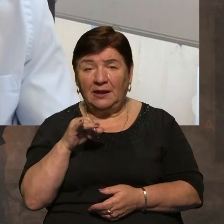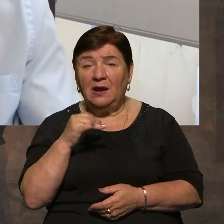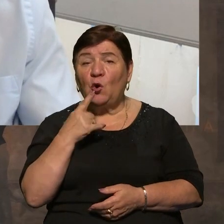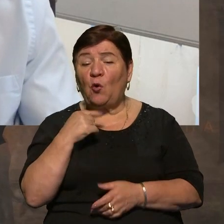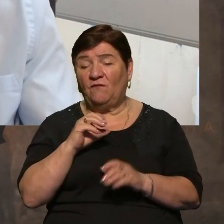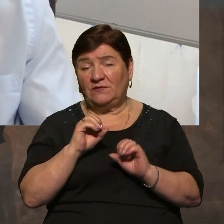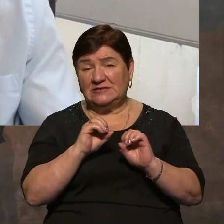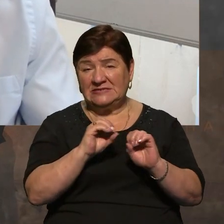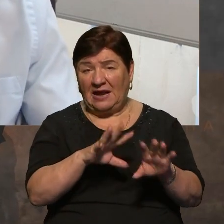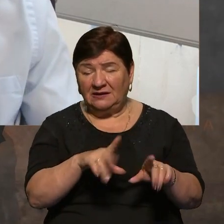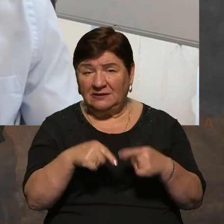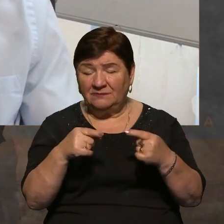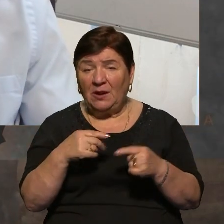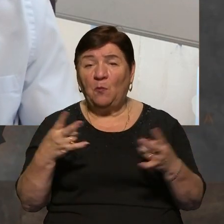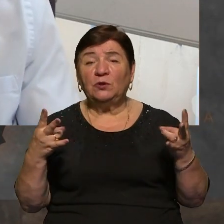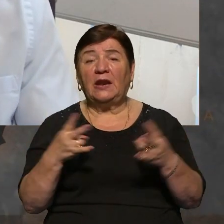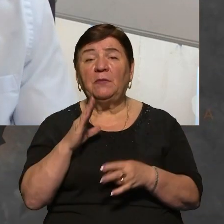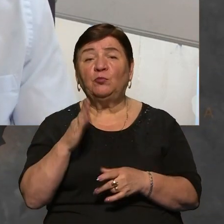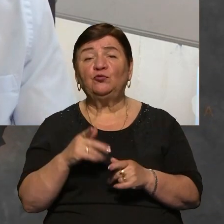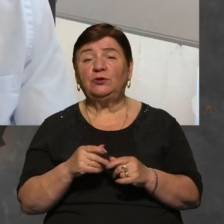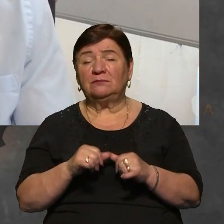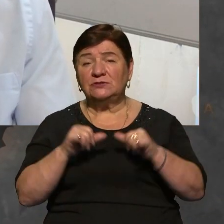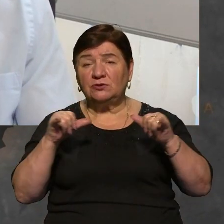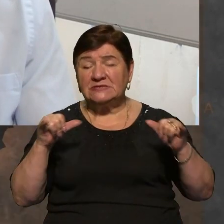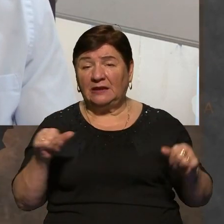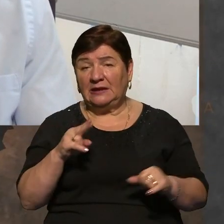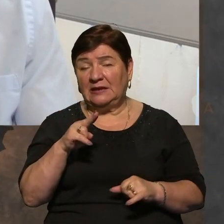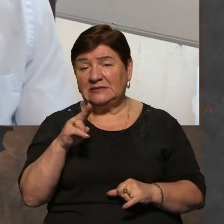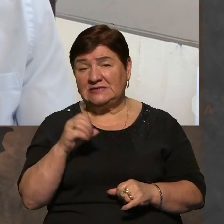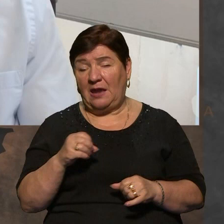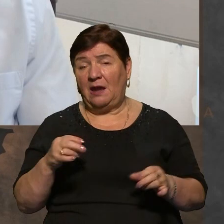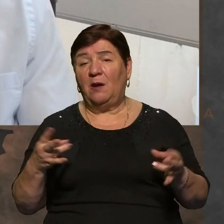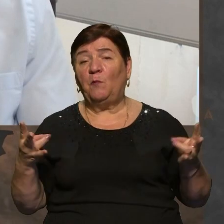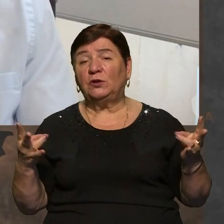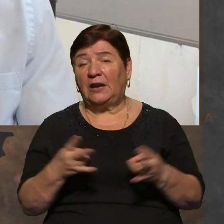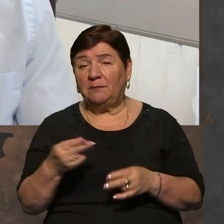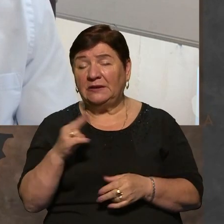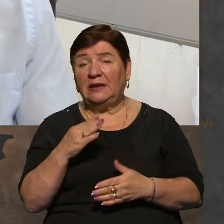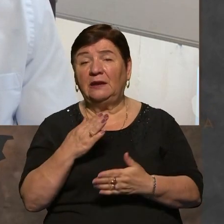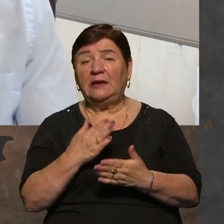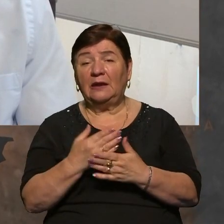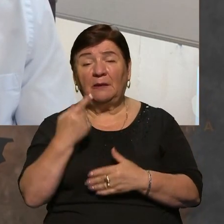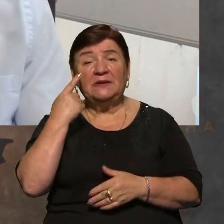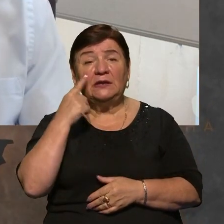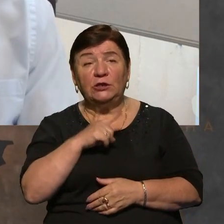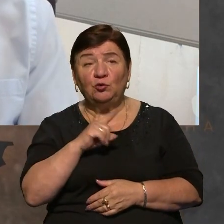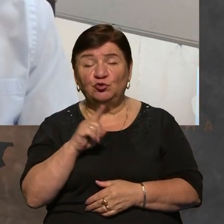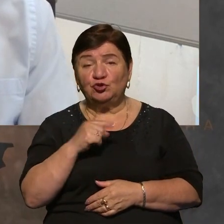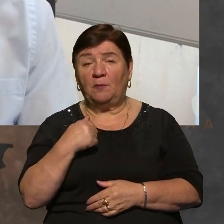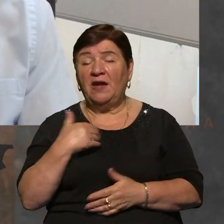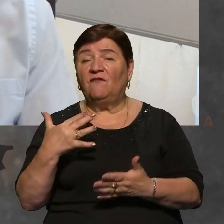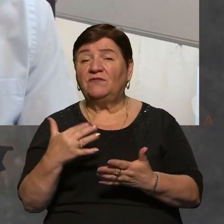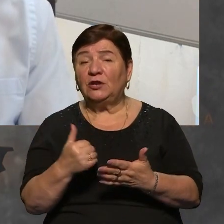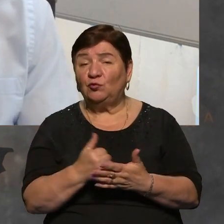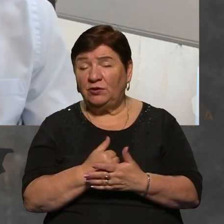будуть тільки зростати, але це зростання потреби і забезпечення дає нам надію і певнесть в тому, що ми рятуємо більшу